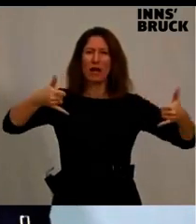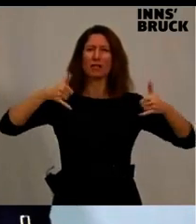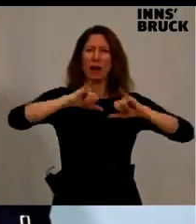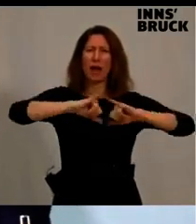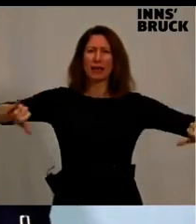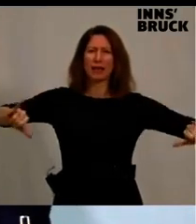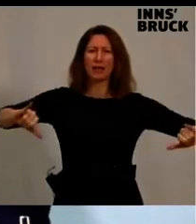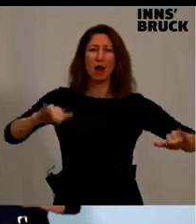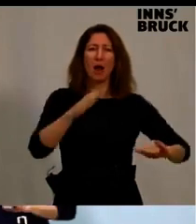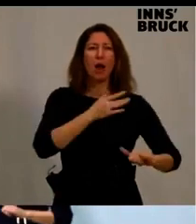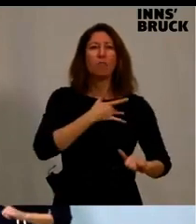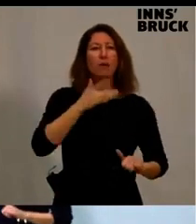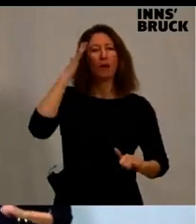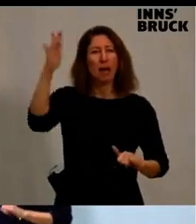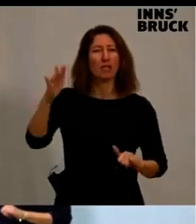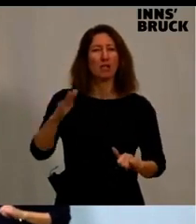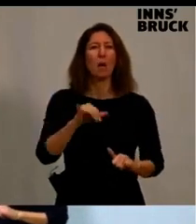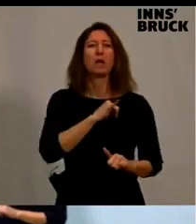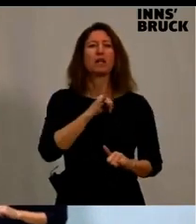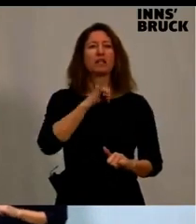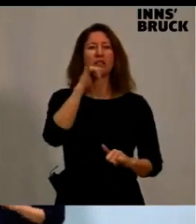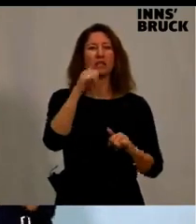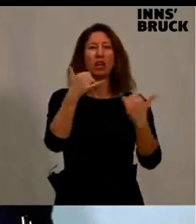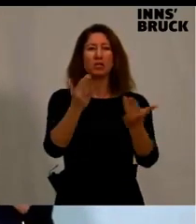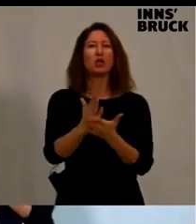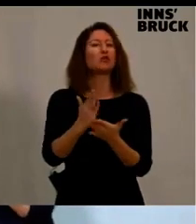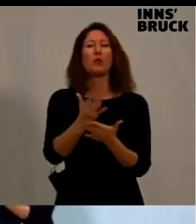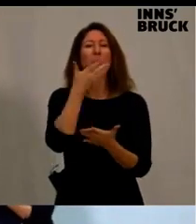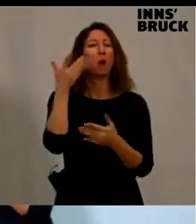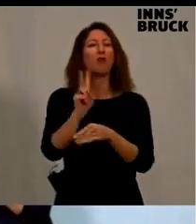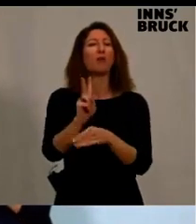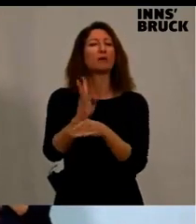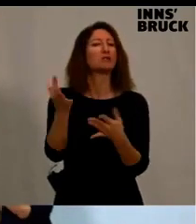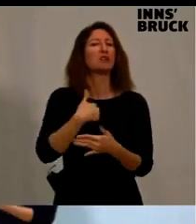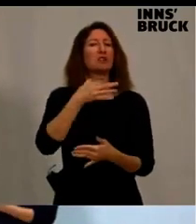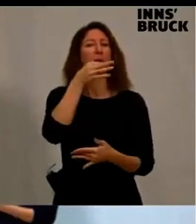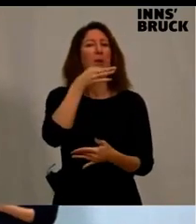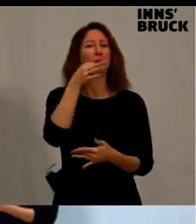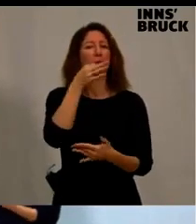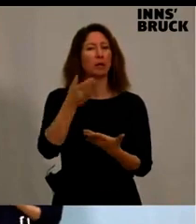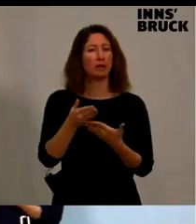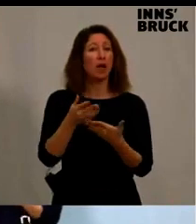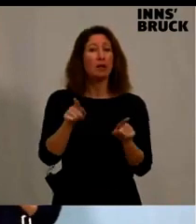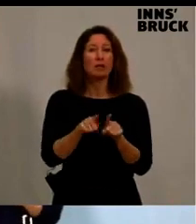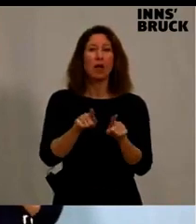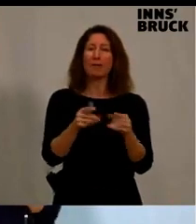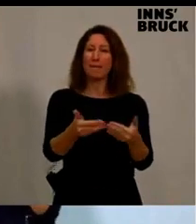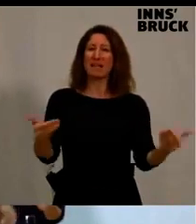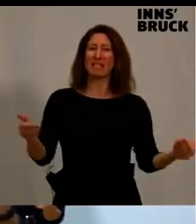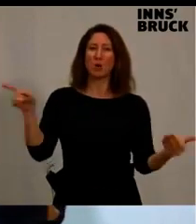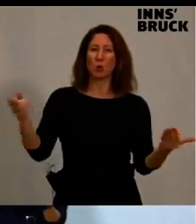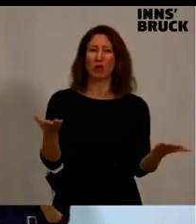ein Bürgermeister nicht interessiert. Er passt im Übrigen jetzt auch wieder nicht auf, weil er schon in seiner Parallelwelt ist. Bei der Messe unten genau das Gleiche. Die